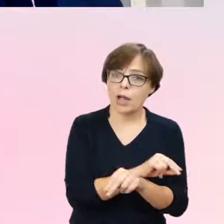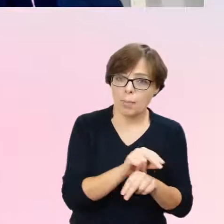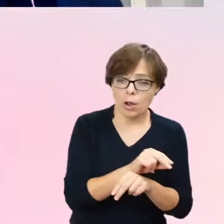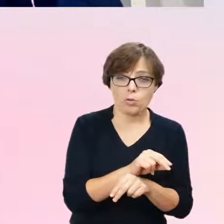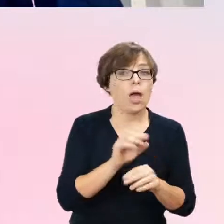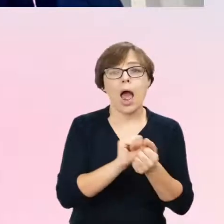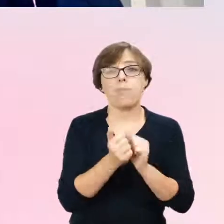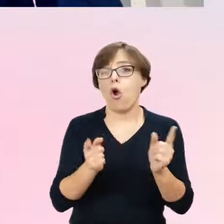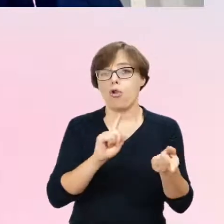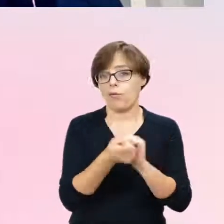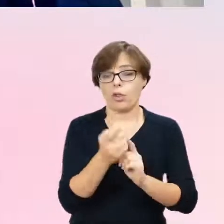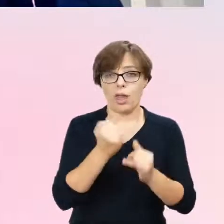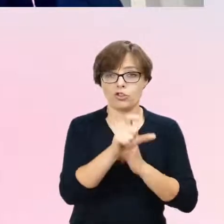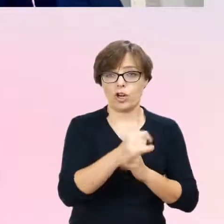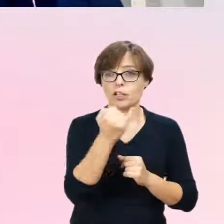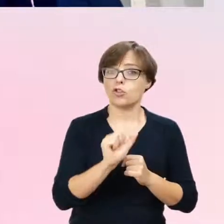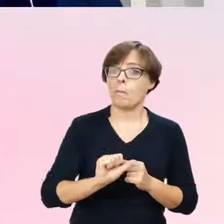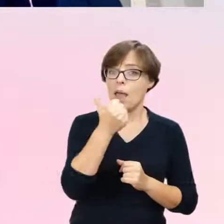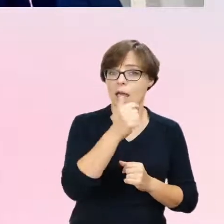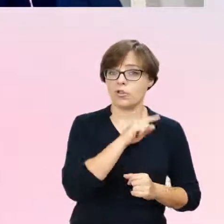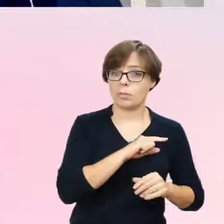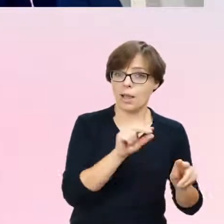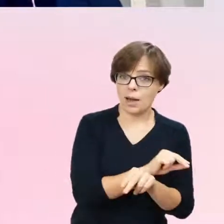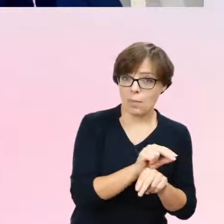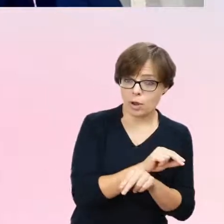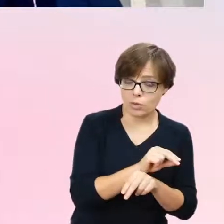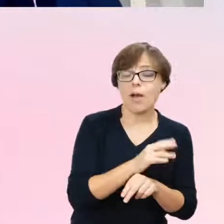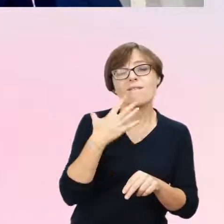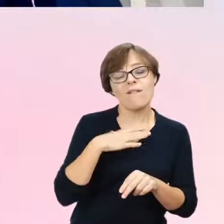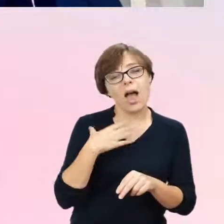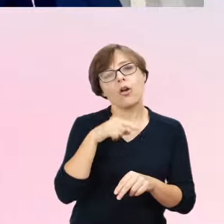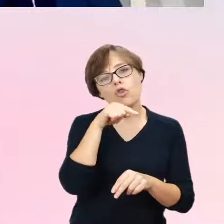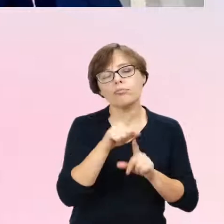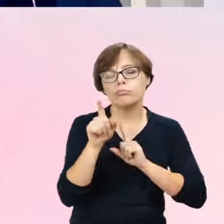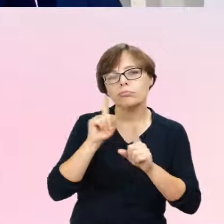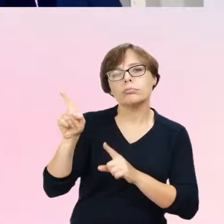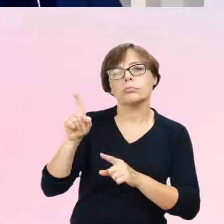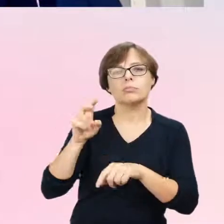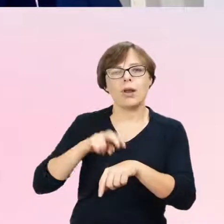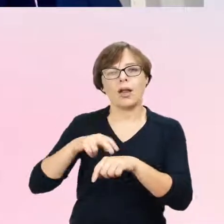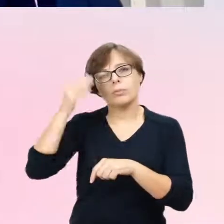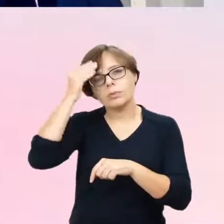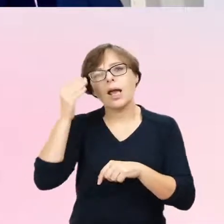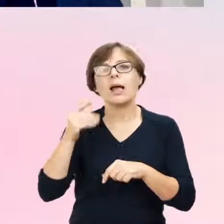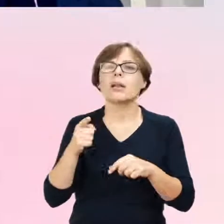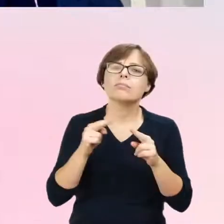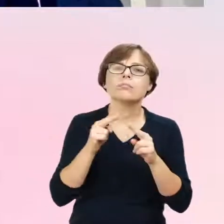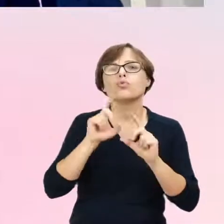dziecko trafia najpierw do psychoterapeuty, no to uwspólnienie z psychiatrą dalszego sposobu postępowania